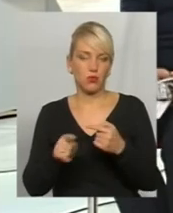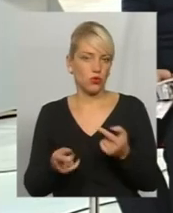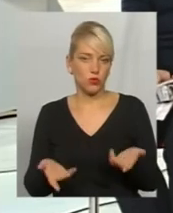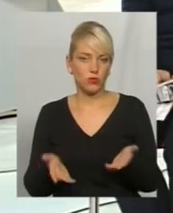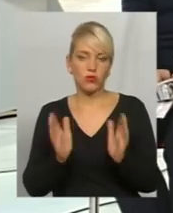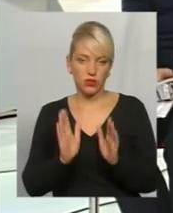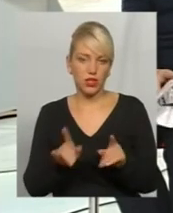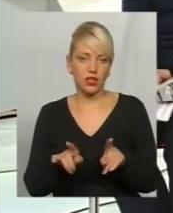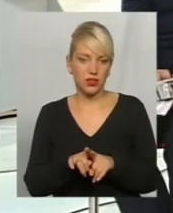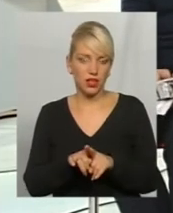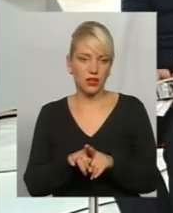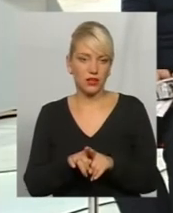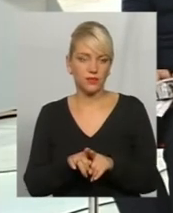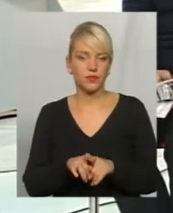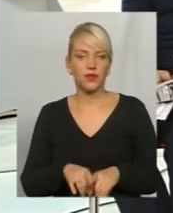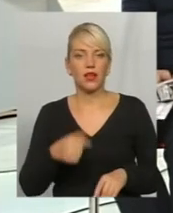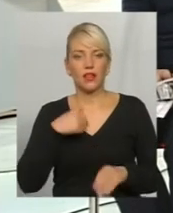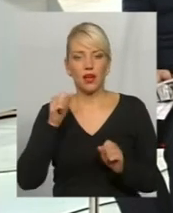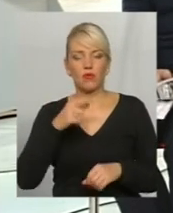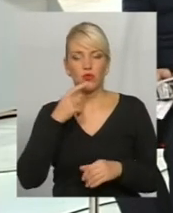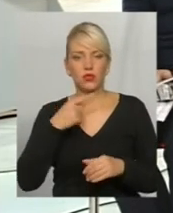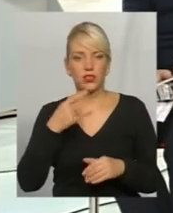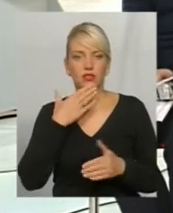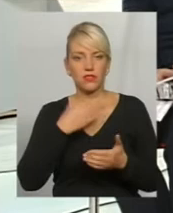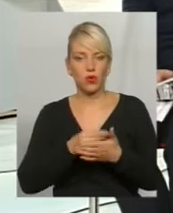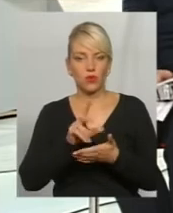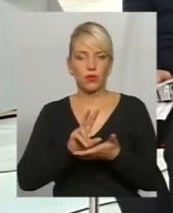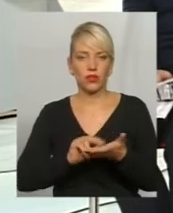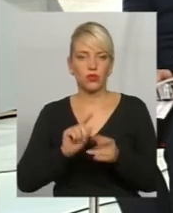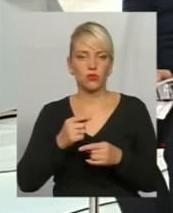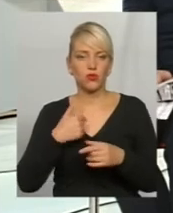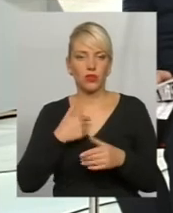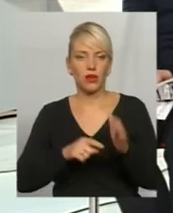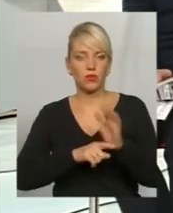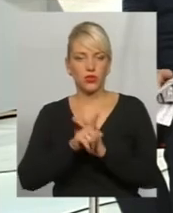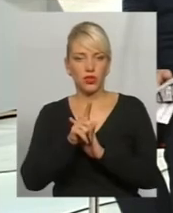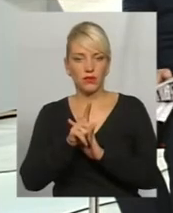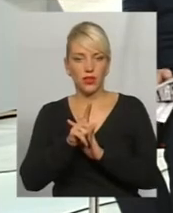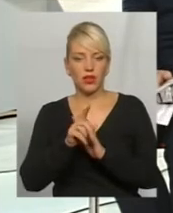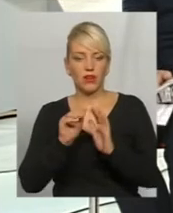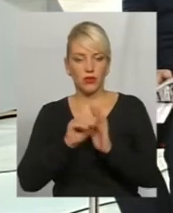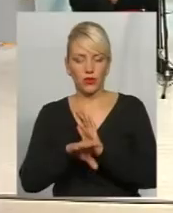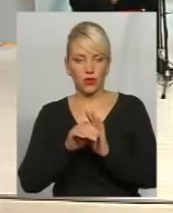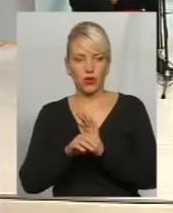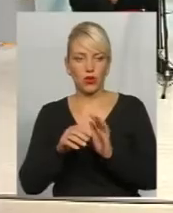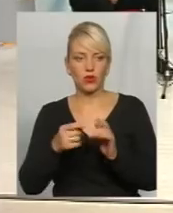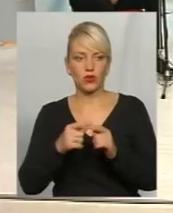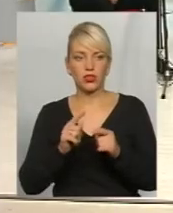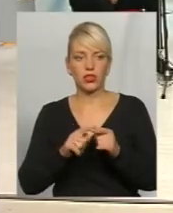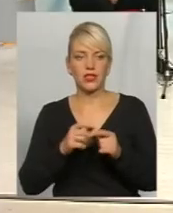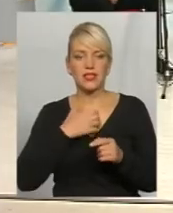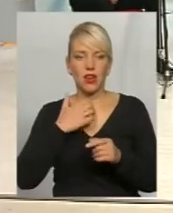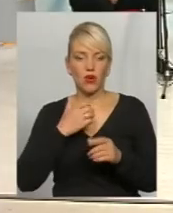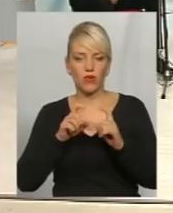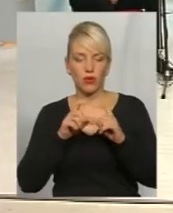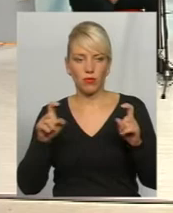Тільки так. Я можу сказати свого прикладу. Тому що я почав почути кошти страховій компанії в банків приблизно з одного